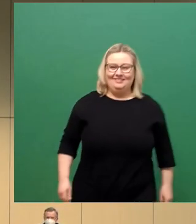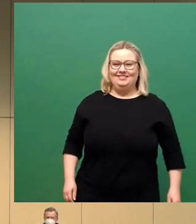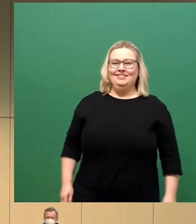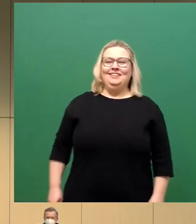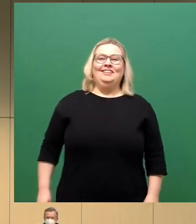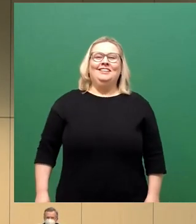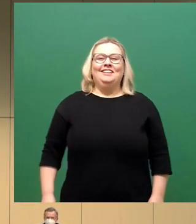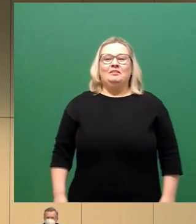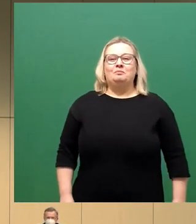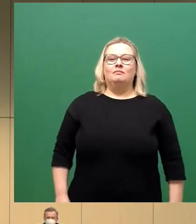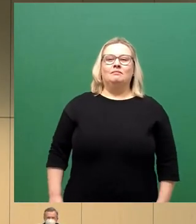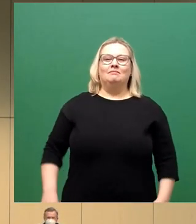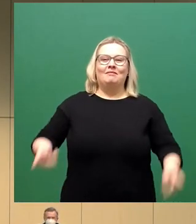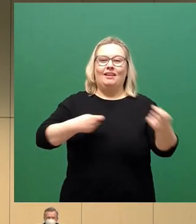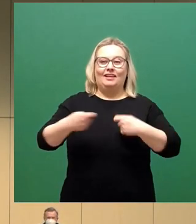Ein Geschäftsordnungsantrag, Frau Mühle.